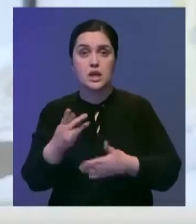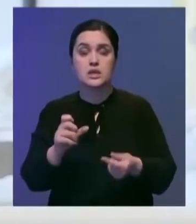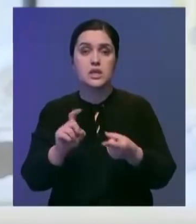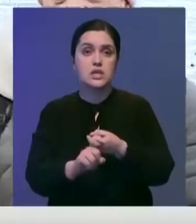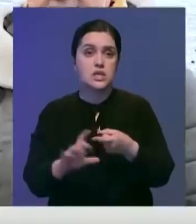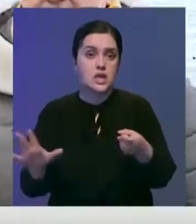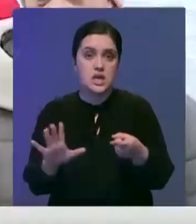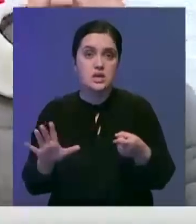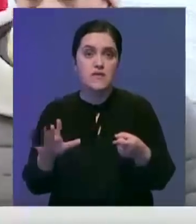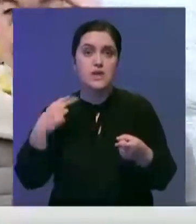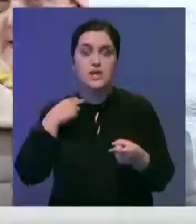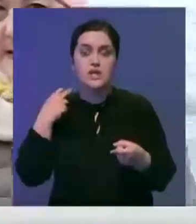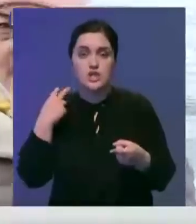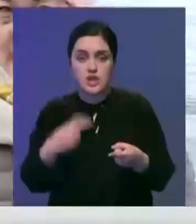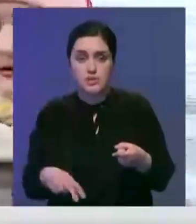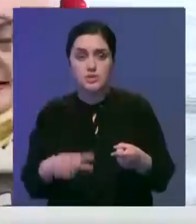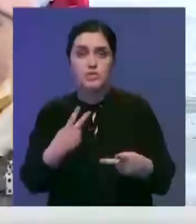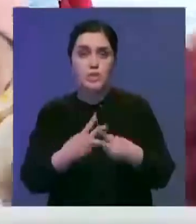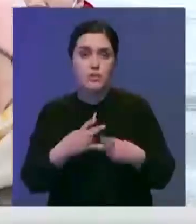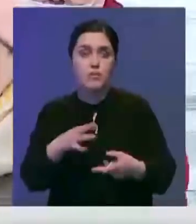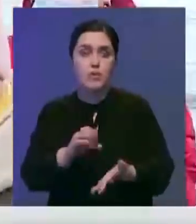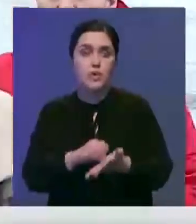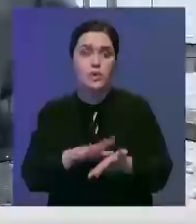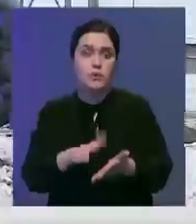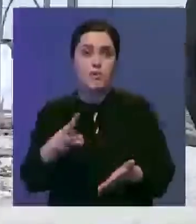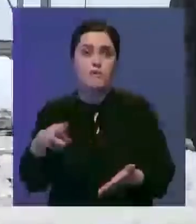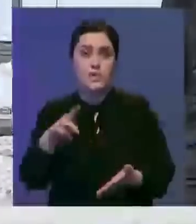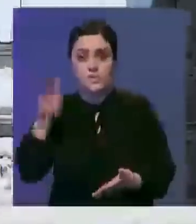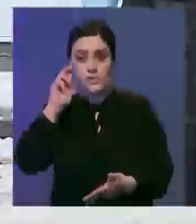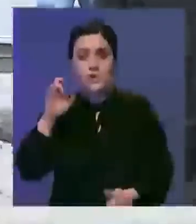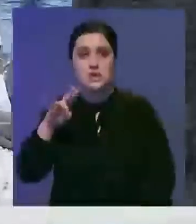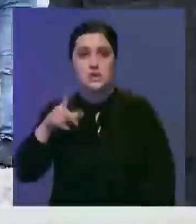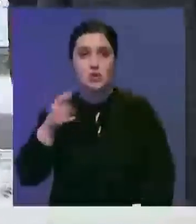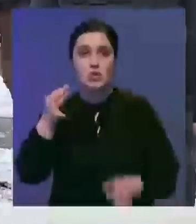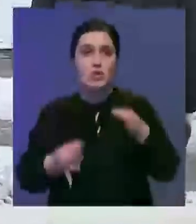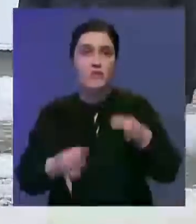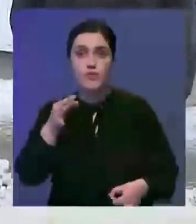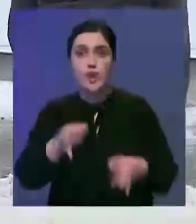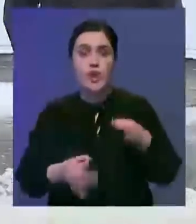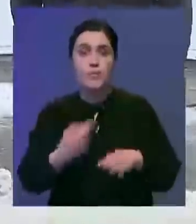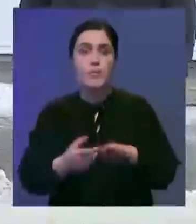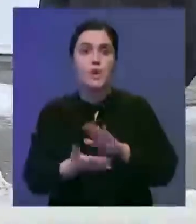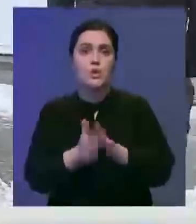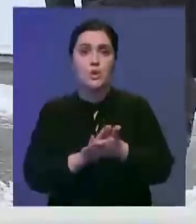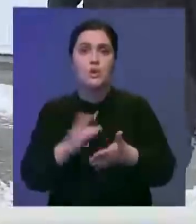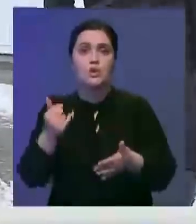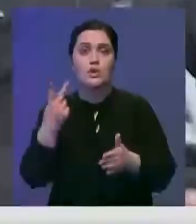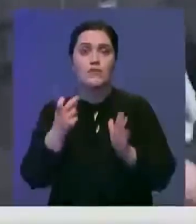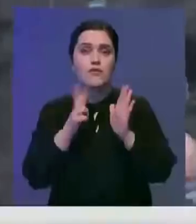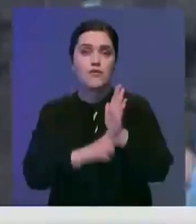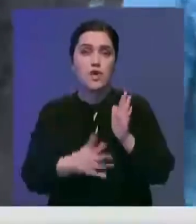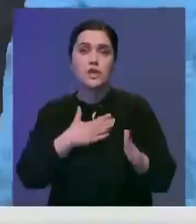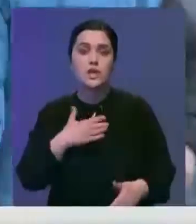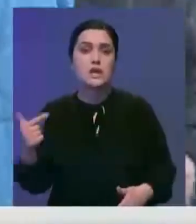наказания за которые не связаны с лишением свободы. По данным МВД, странах СНГ условный срок сейчас отбывают 280